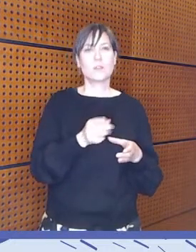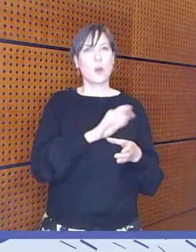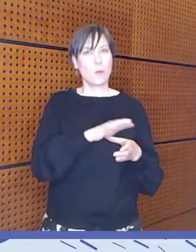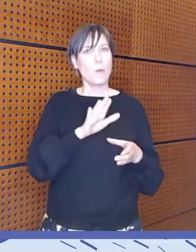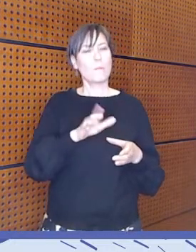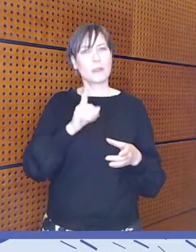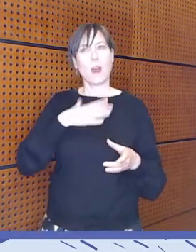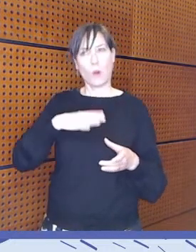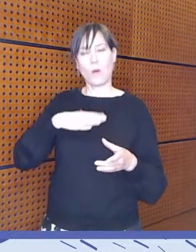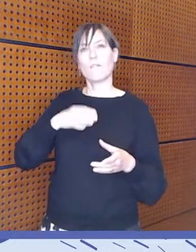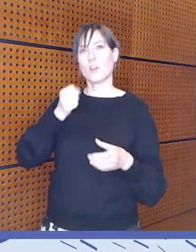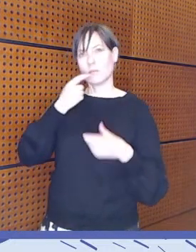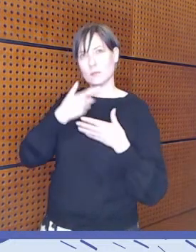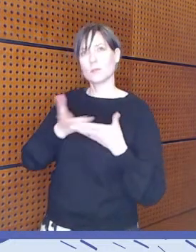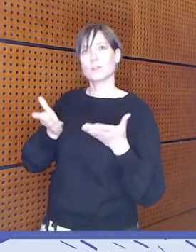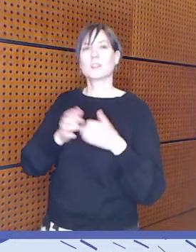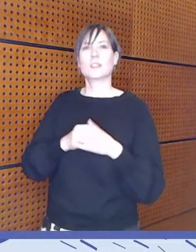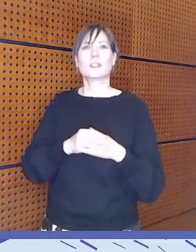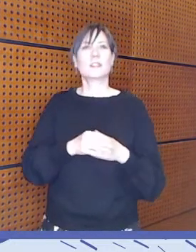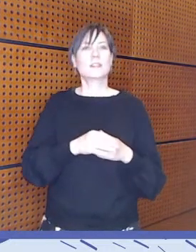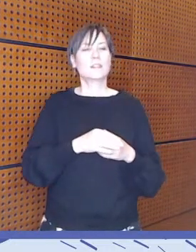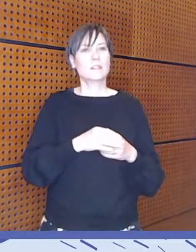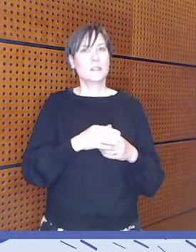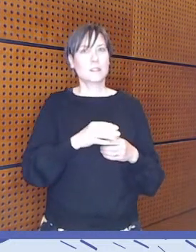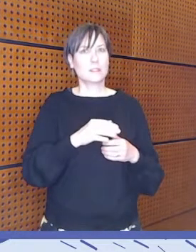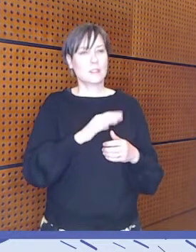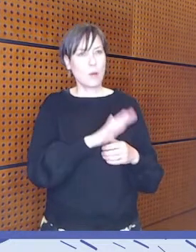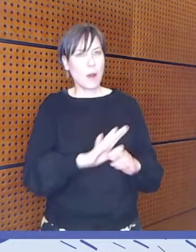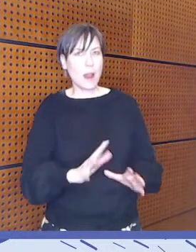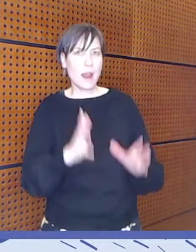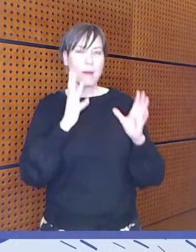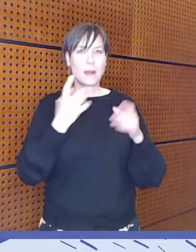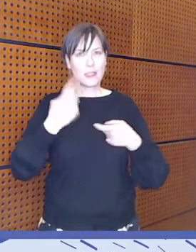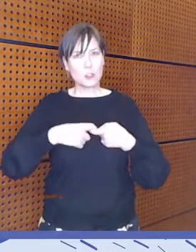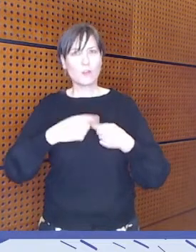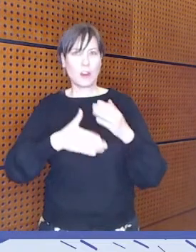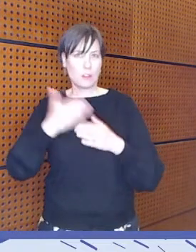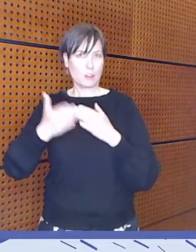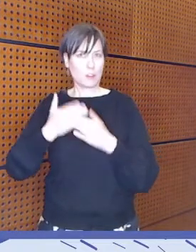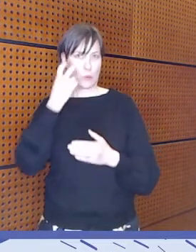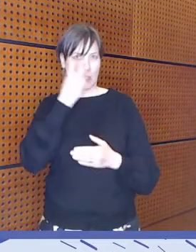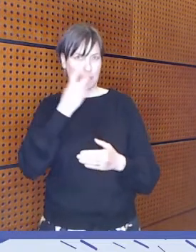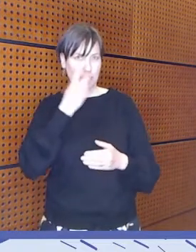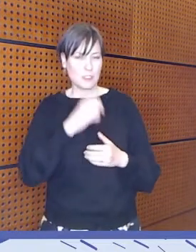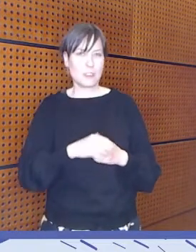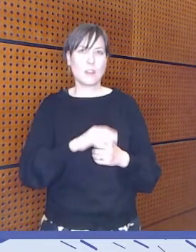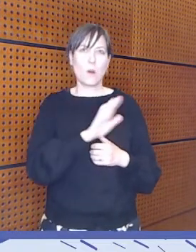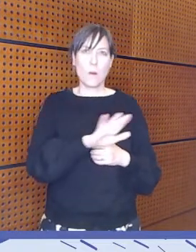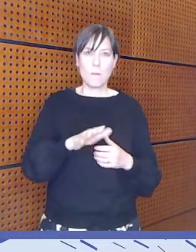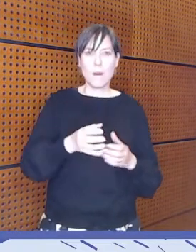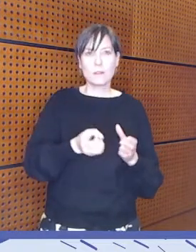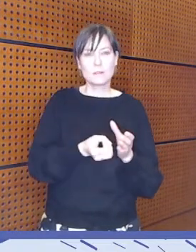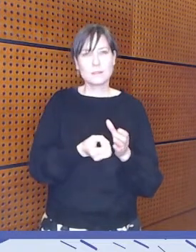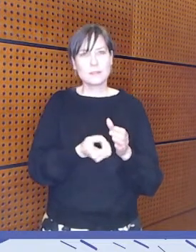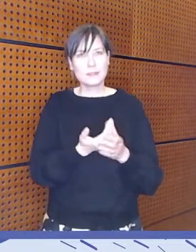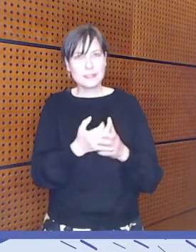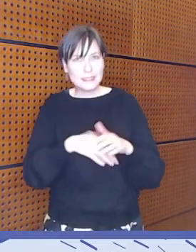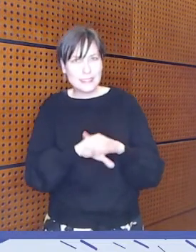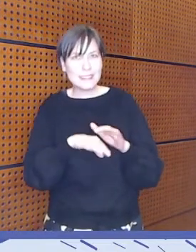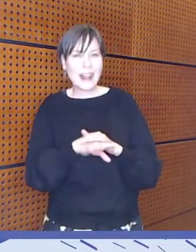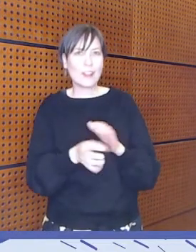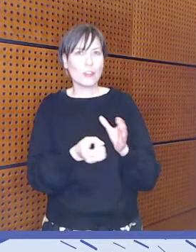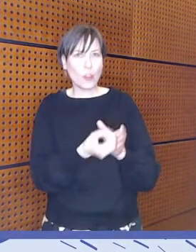sellaisia ratkaisuja, jotka kumpuaa sieltä lasten elämästä ja oman sisällön tuottamiseen, mielipiteiden ja